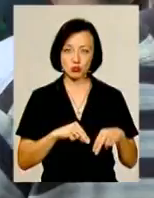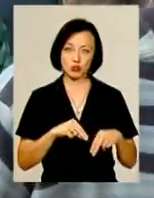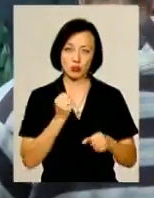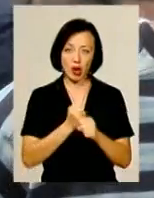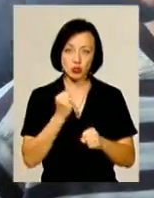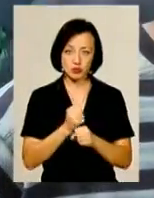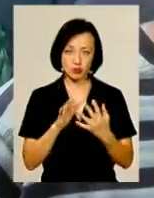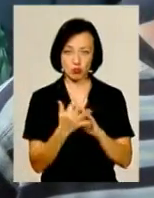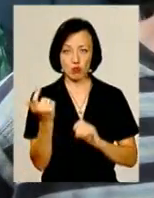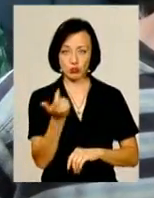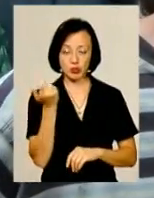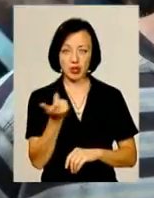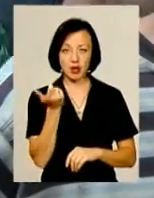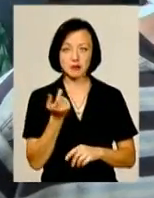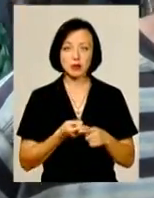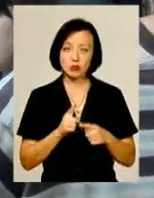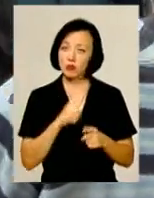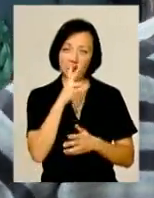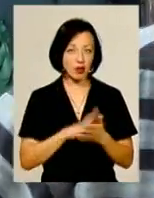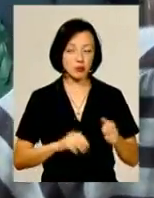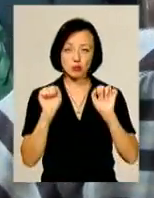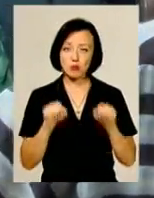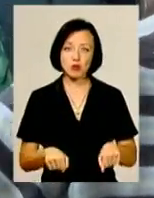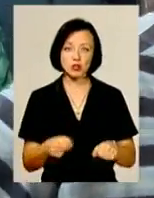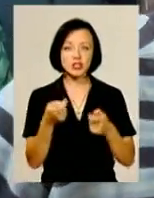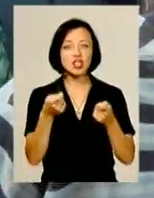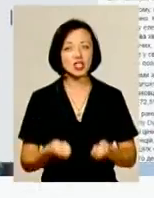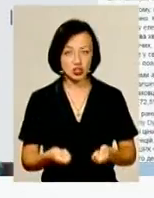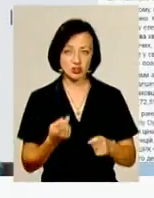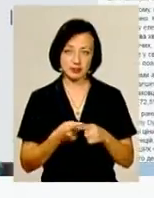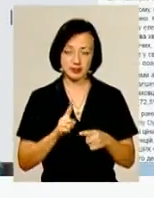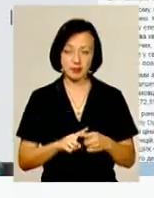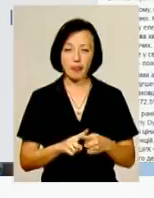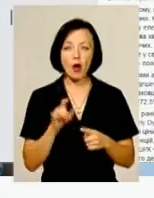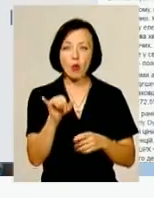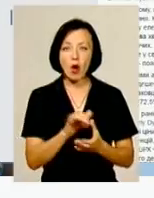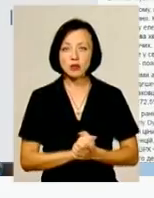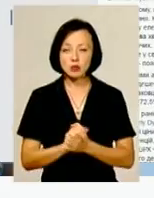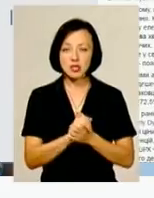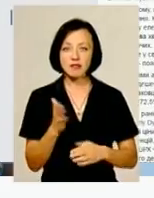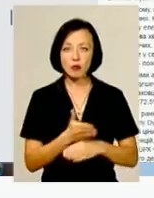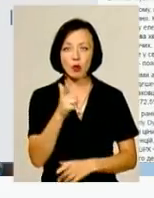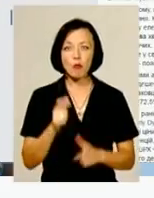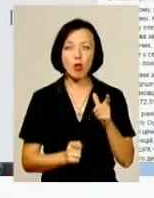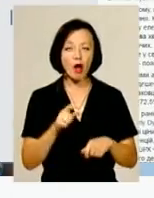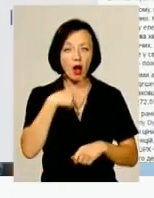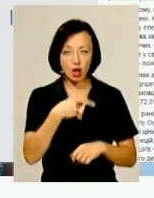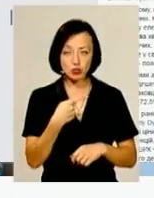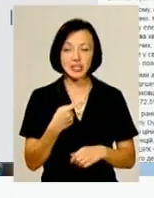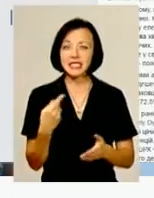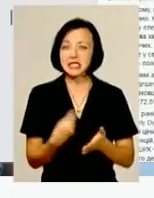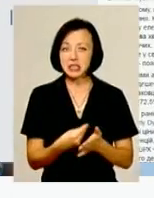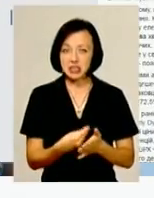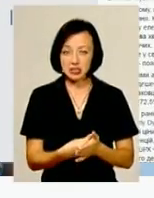господарстві, тому, вибачте, може, навіть занижена ціна. У Асоціації виробників молока прогнозують, що